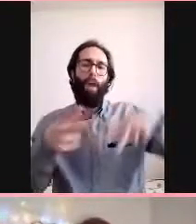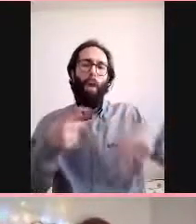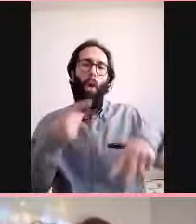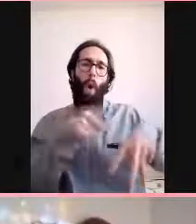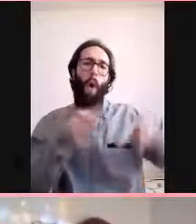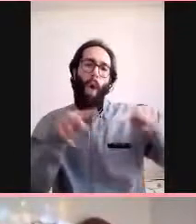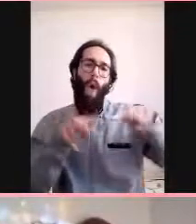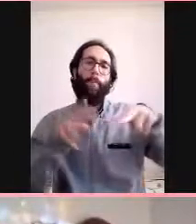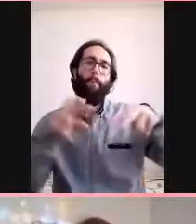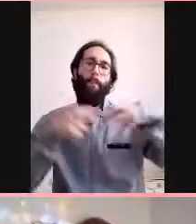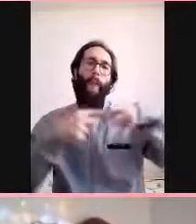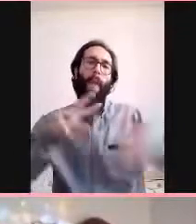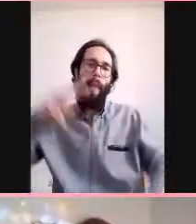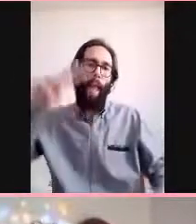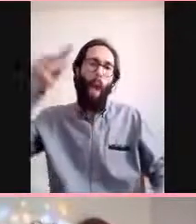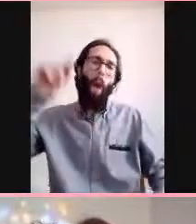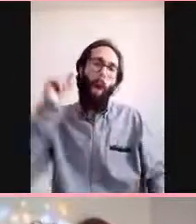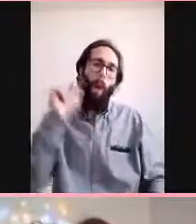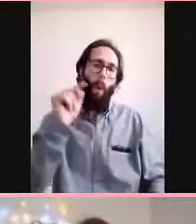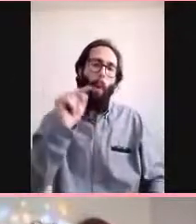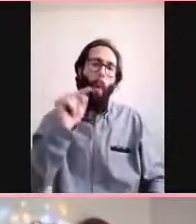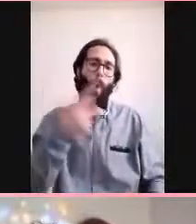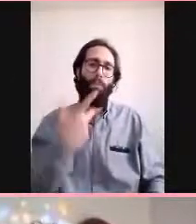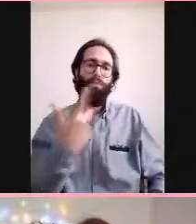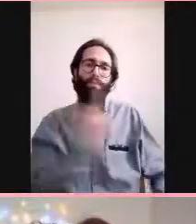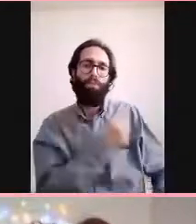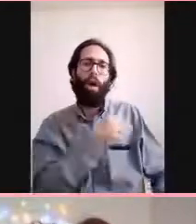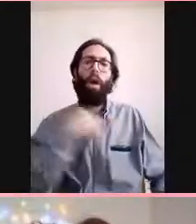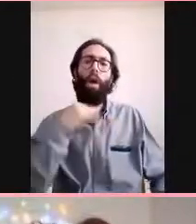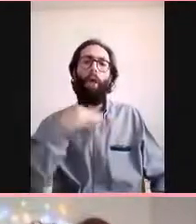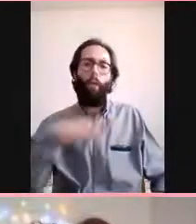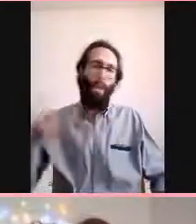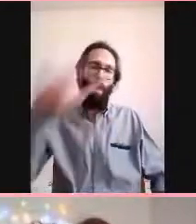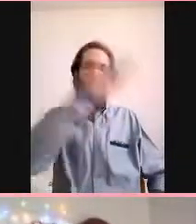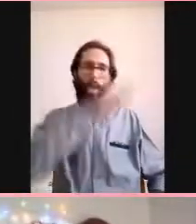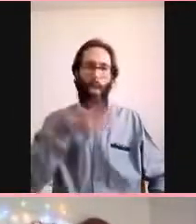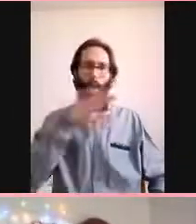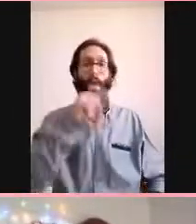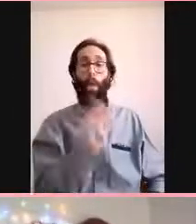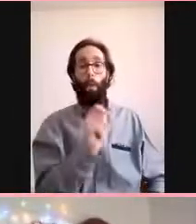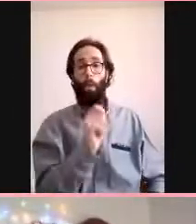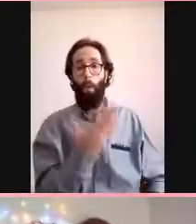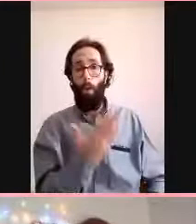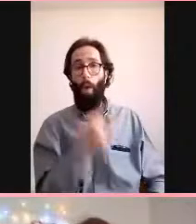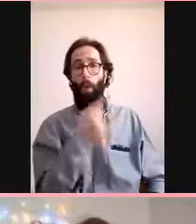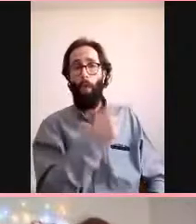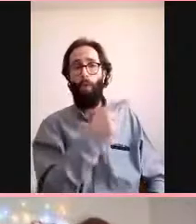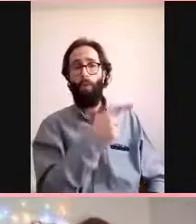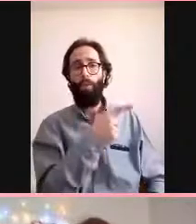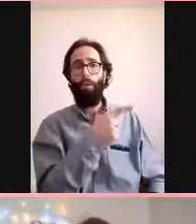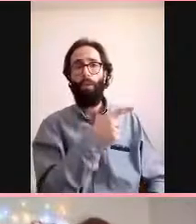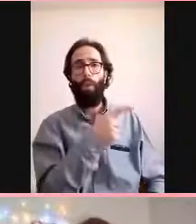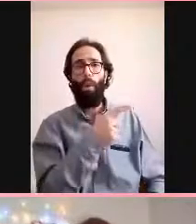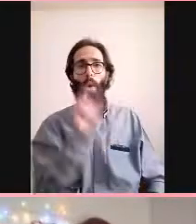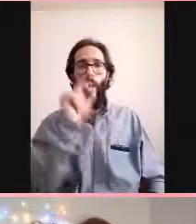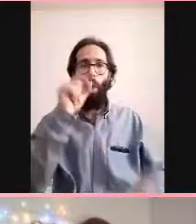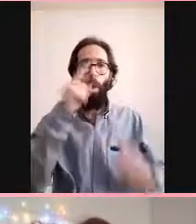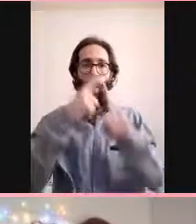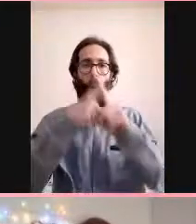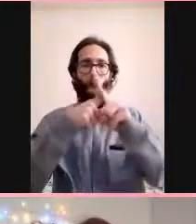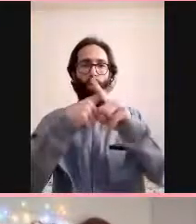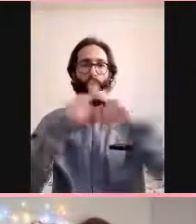Avrupa'daki aşı hepsi mRNA temelli hani daha önceden ama bilinmediği için o da yeni bir aşı şekli